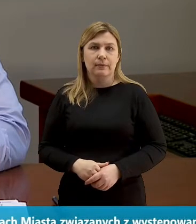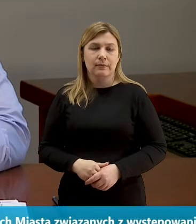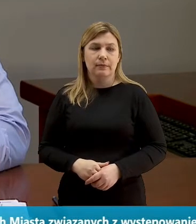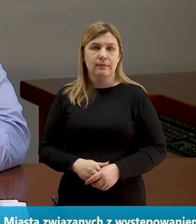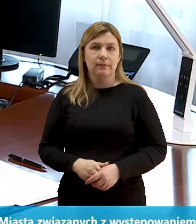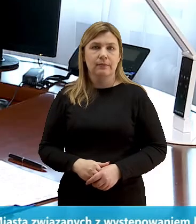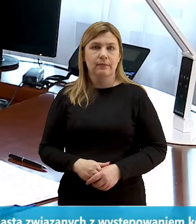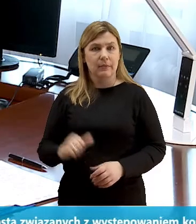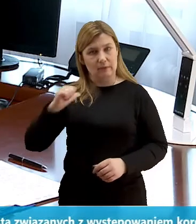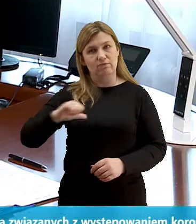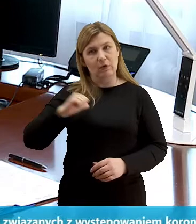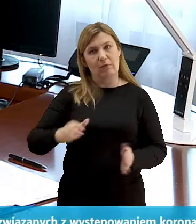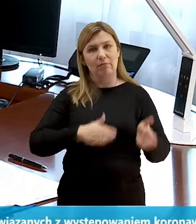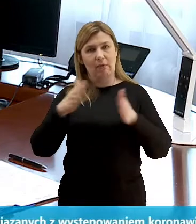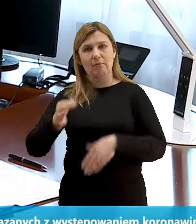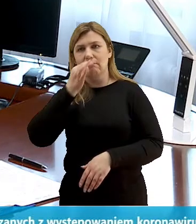Czekam na kolejne pytanie.